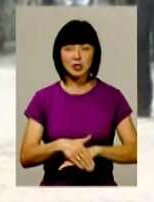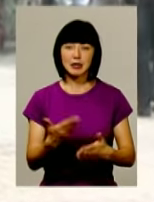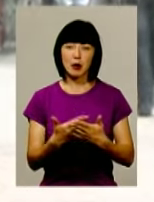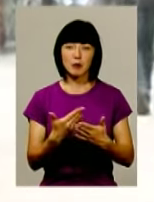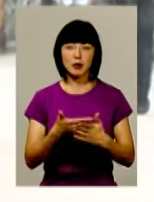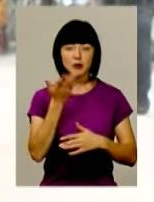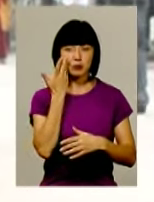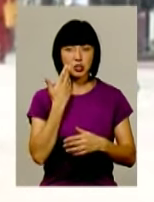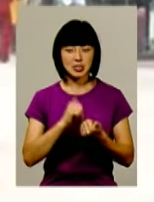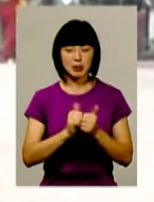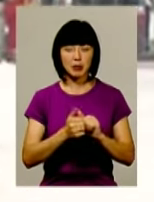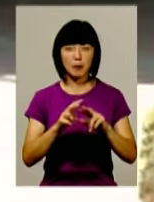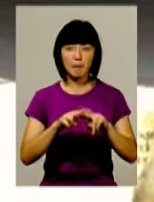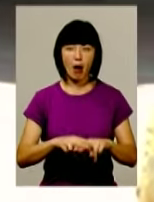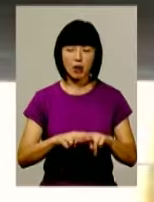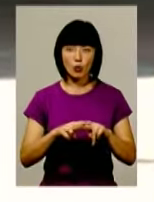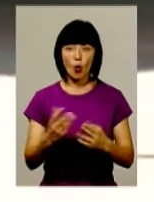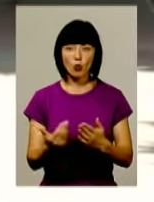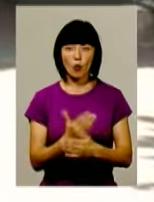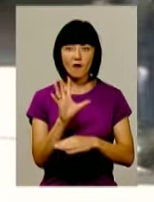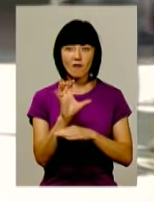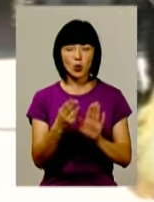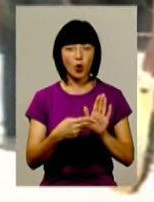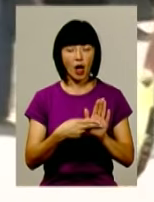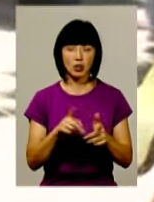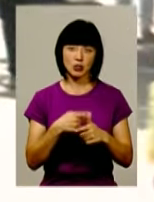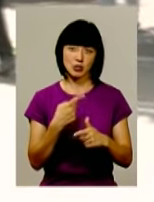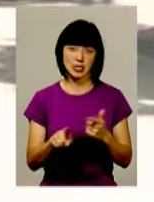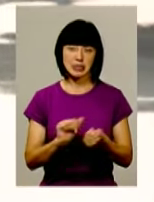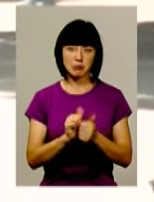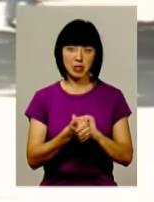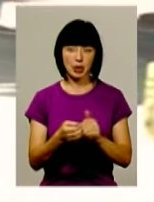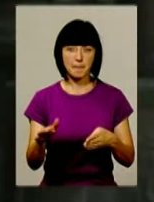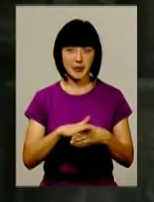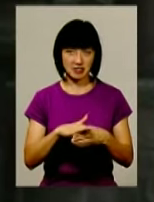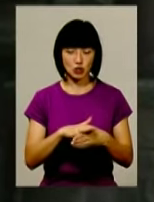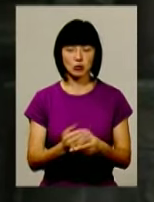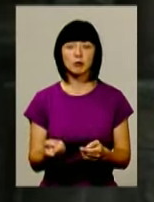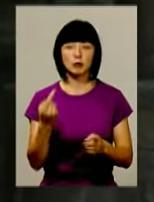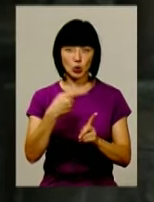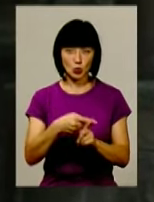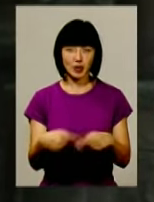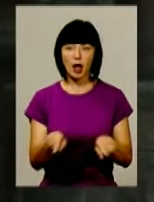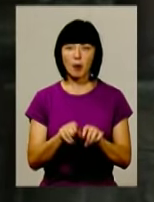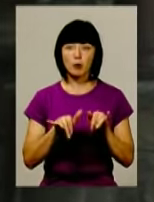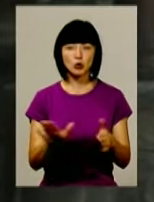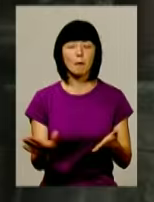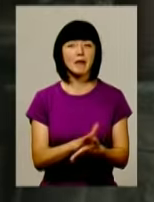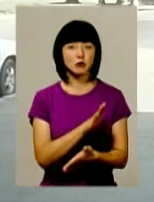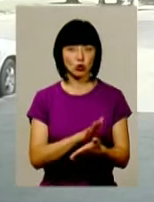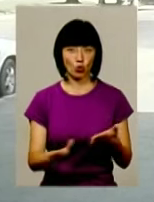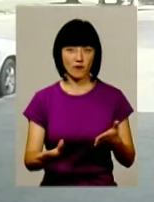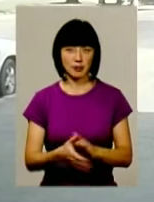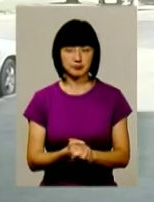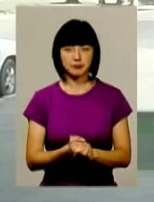прикладу, під час заміни паспорта, оновлення фотокарток чи ж зміни прізвища. До того ж, такі процедури безкоштовні.